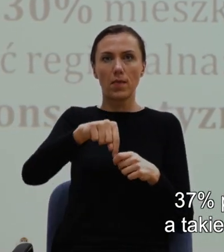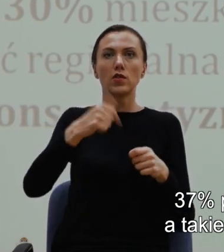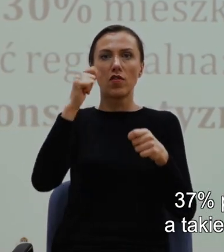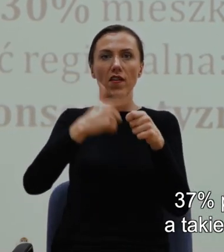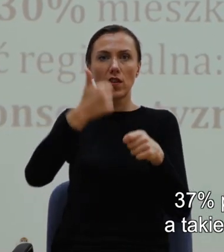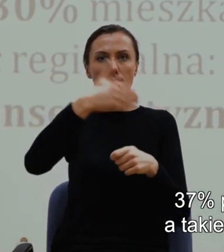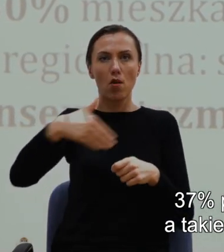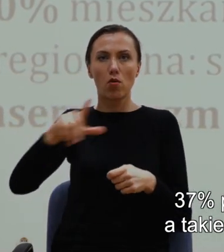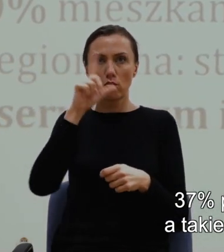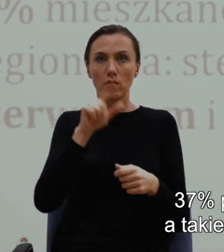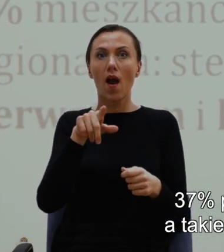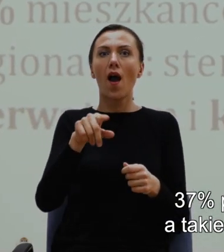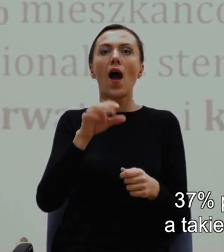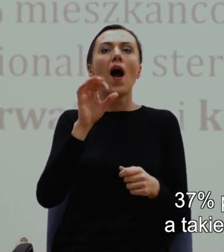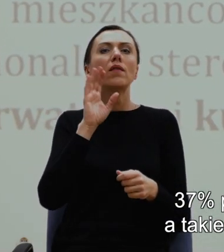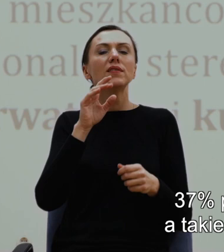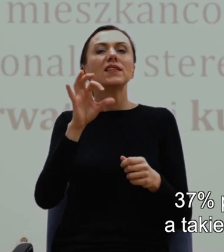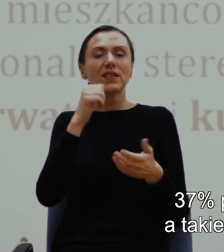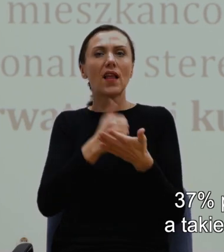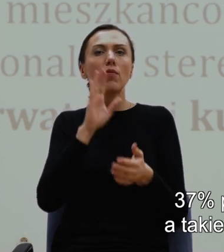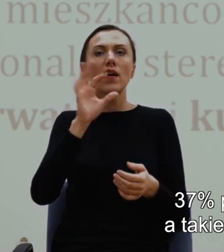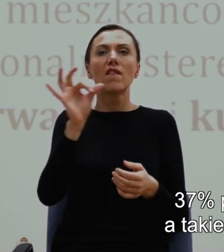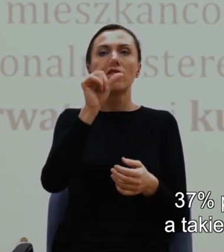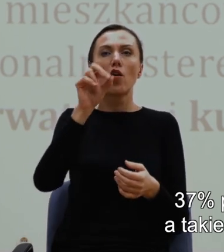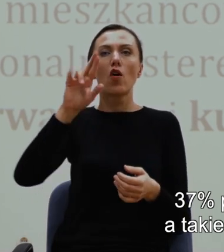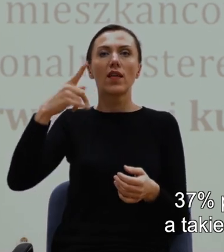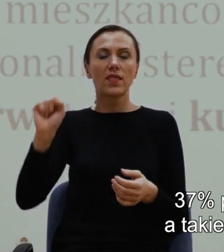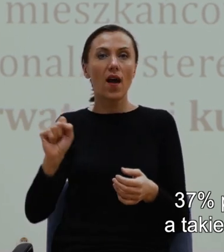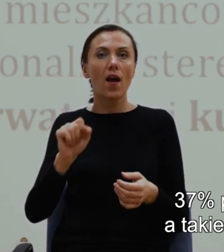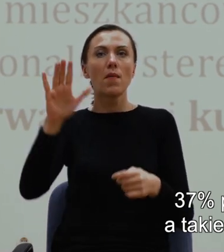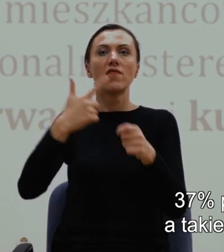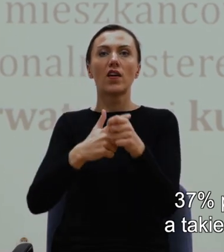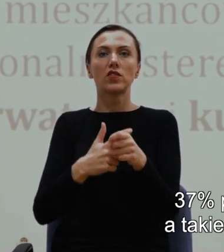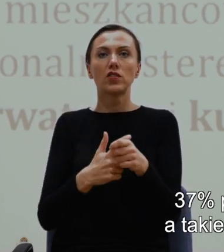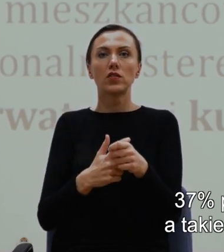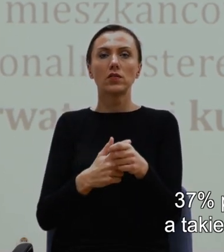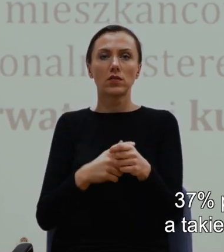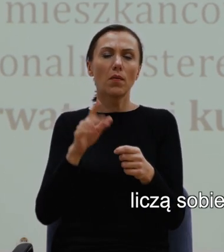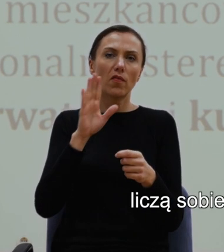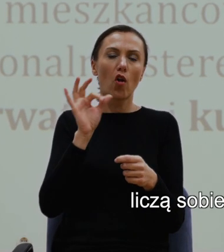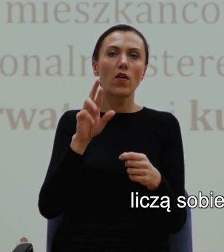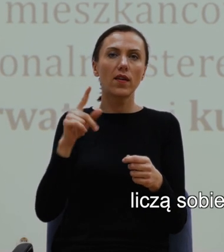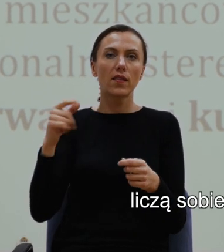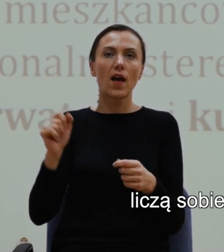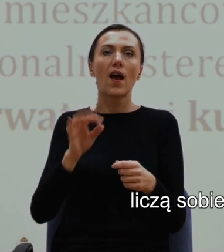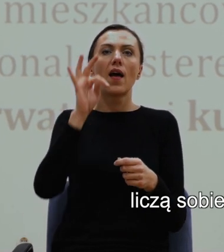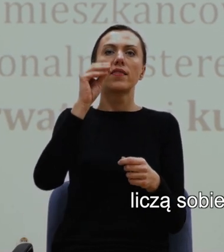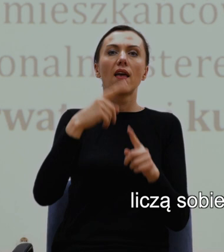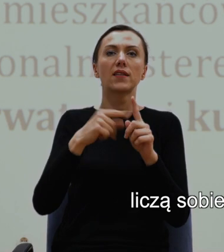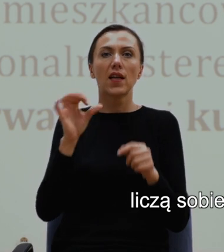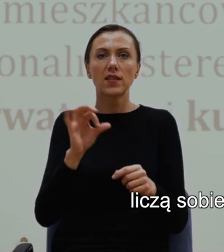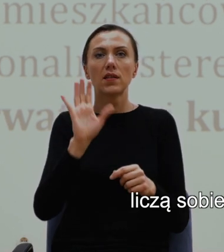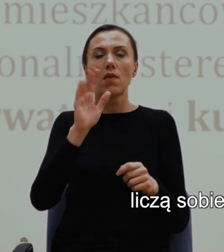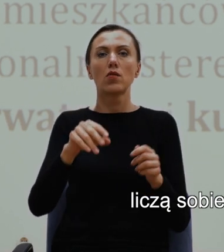stany jak Floryda, Texas, Georgia liczą sobie odpowiednio